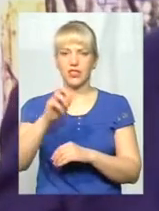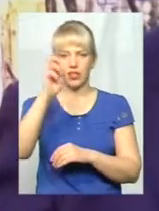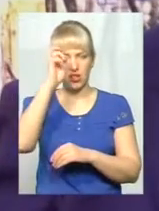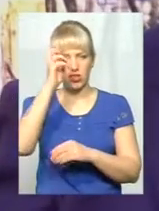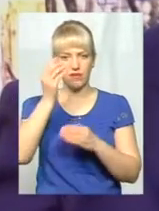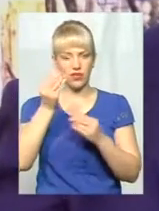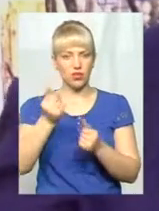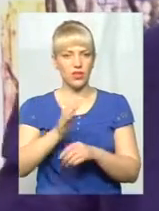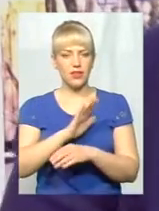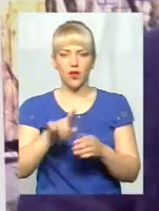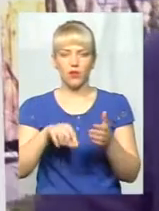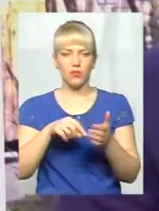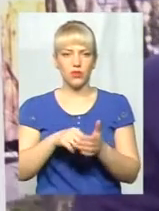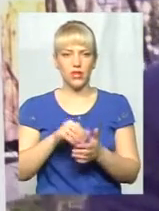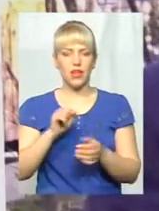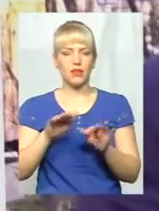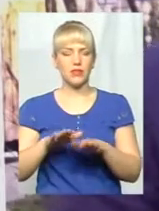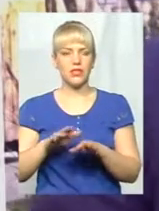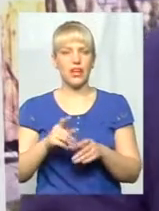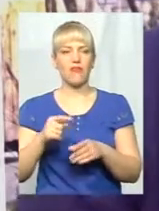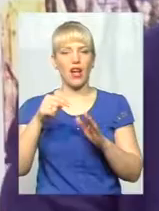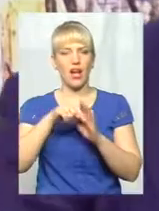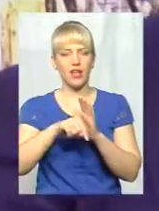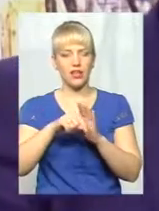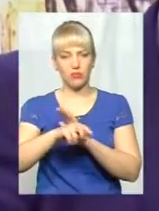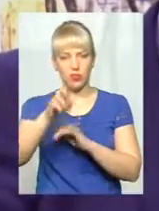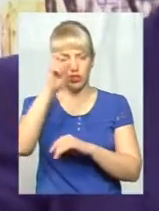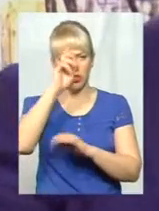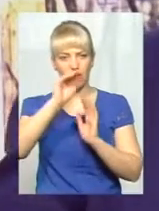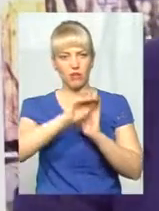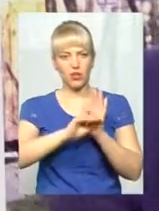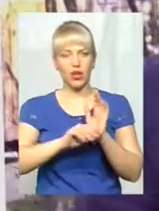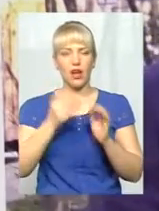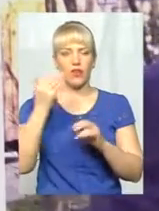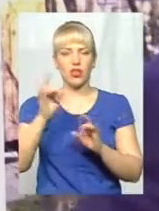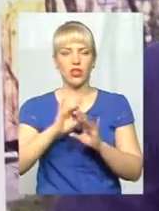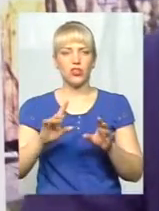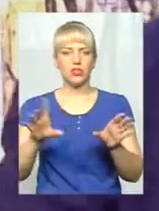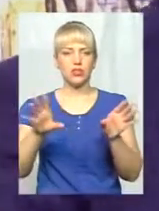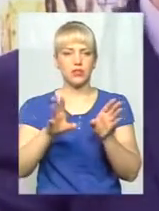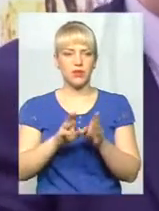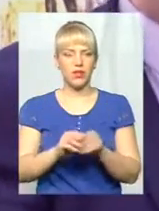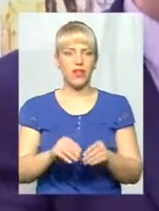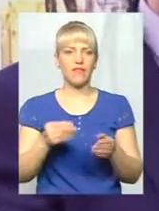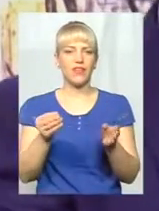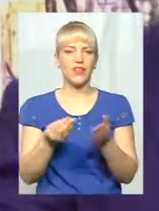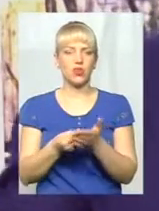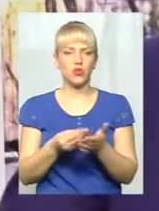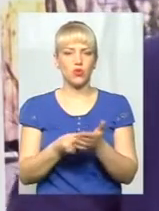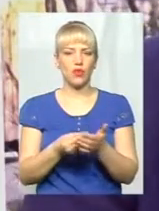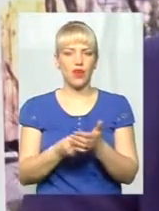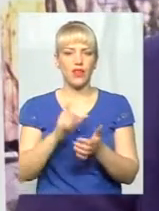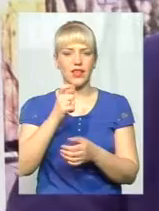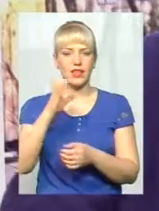комунальне, там місцеве, а іменно державна програма. Вони розказували, представники, що це спільне фінансування з ЄС, гранти, все